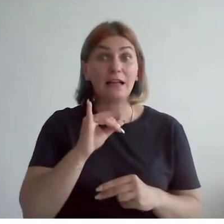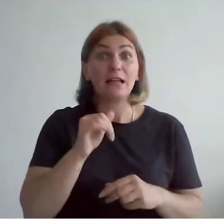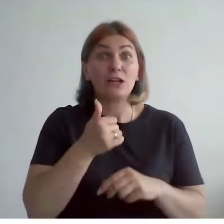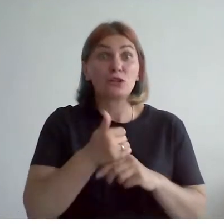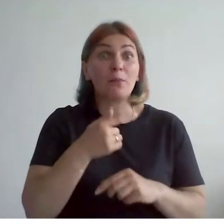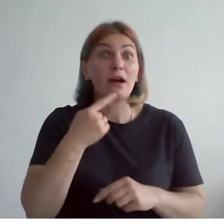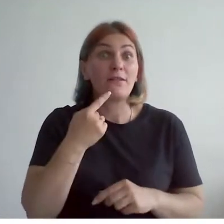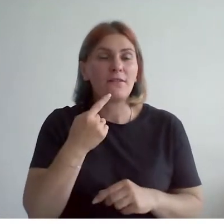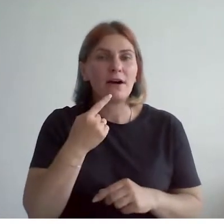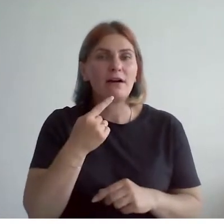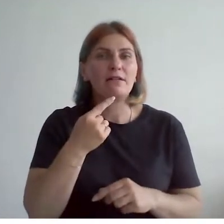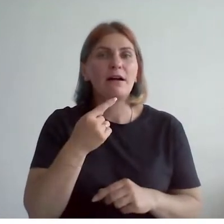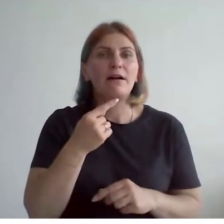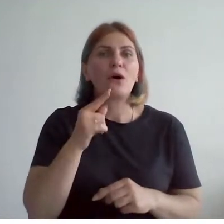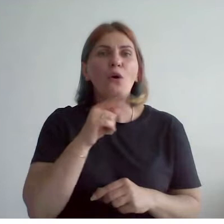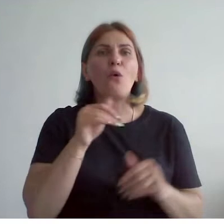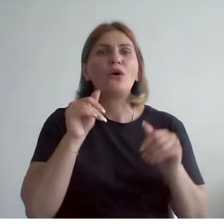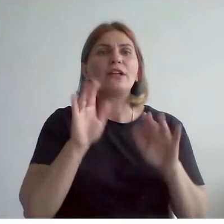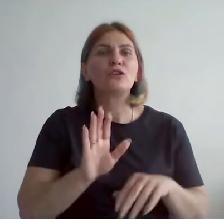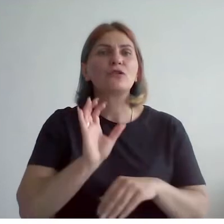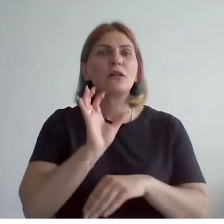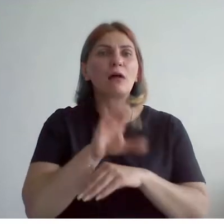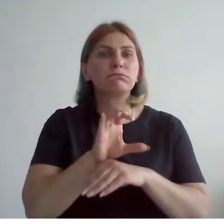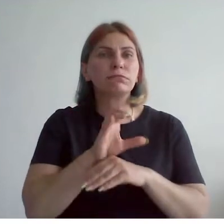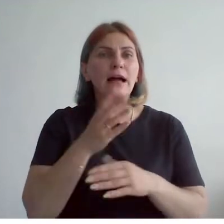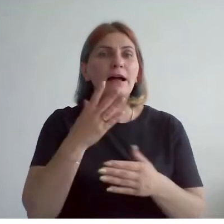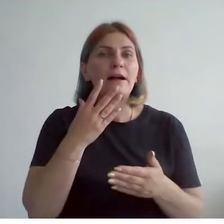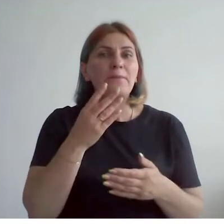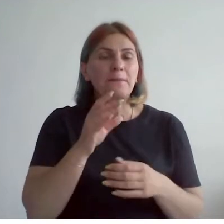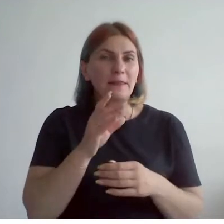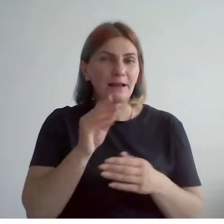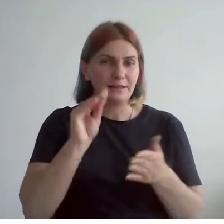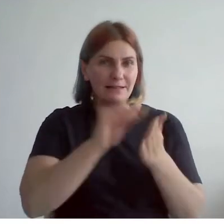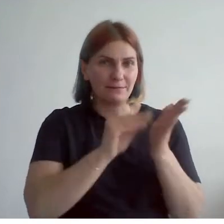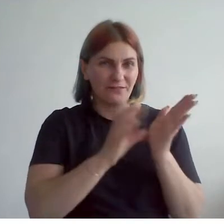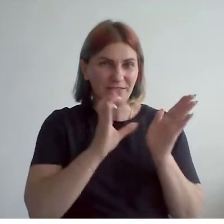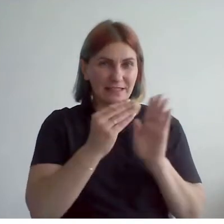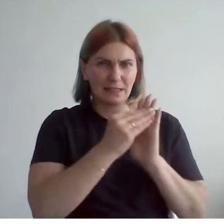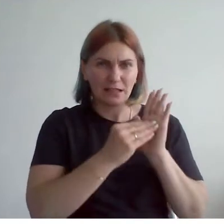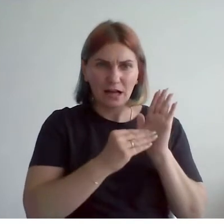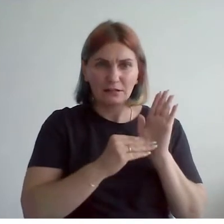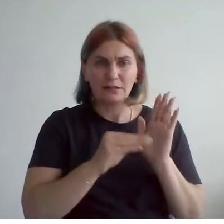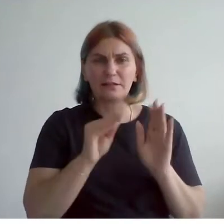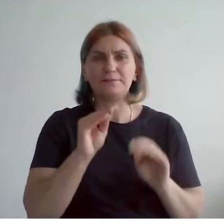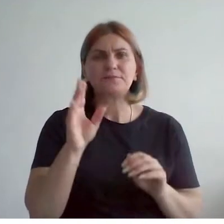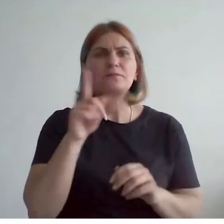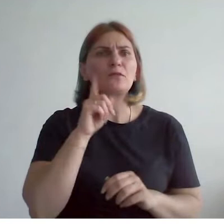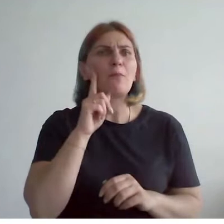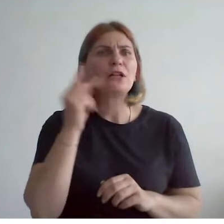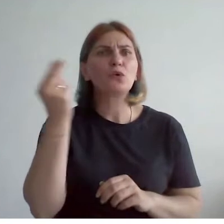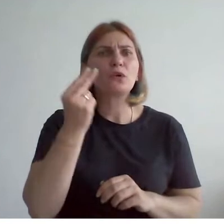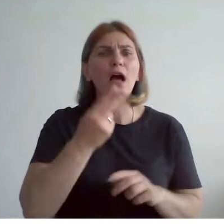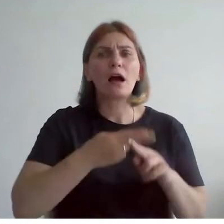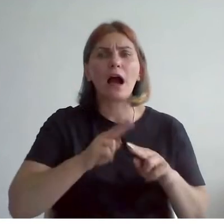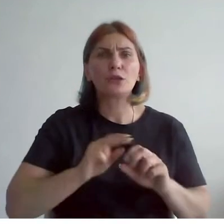он решил обругать в своей разгромной статье этих молодых художников, которые осмелились